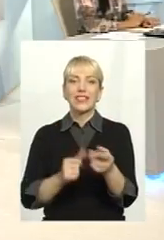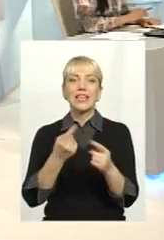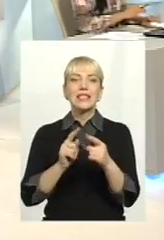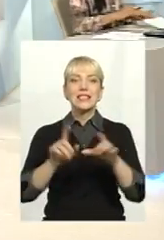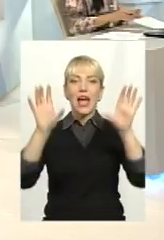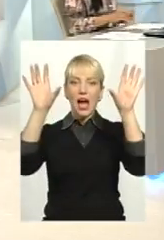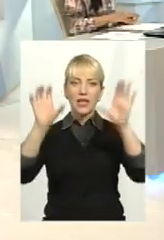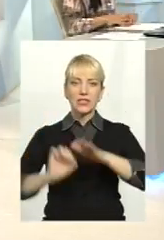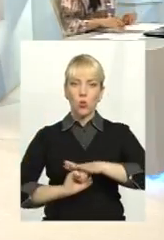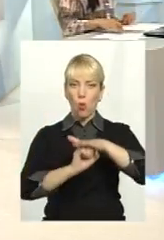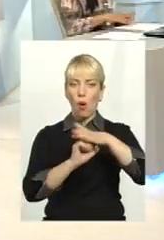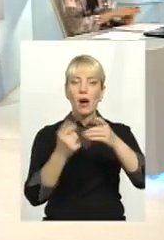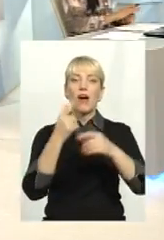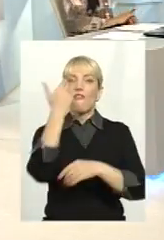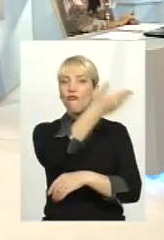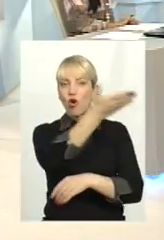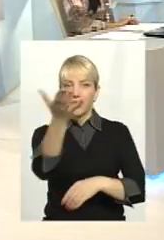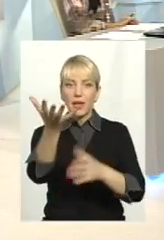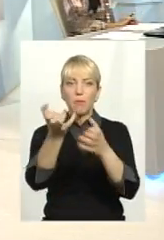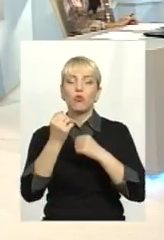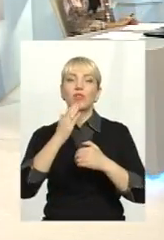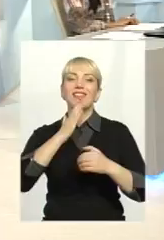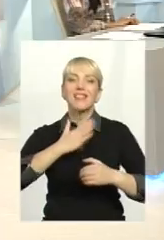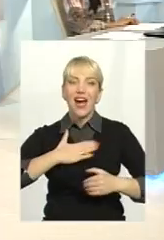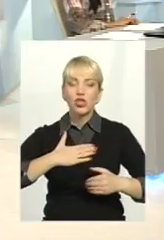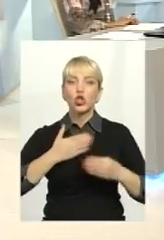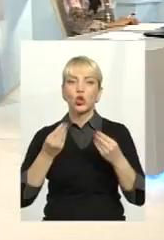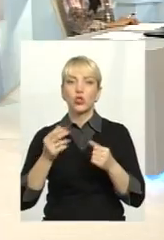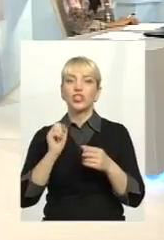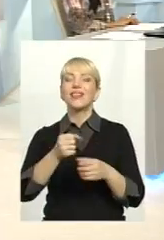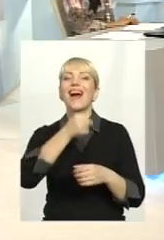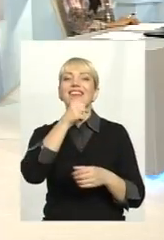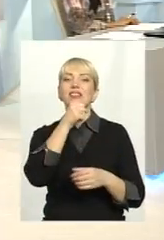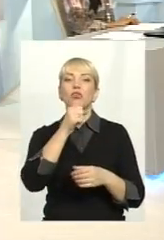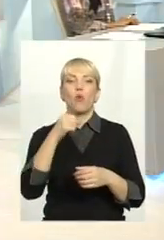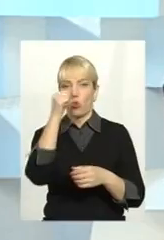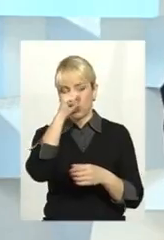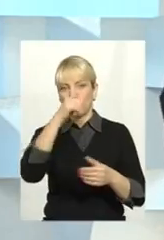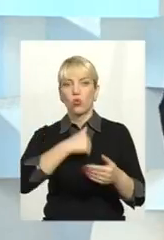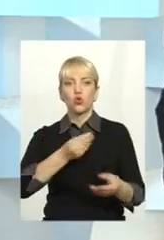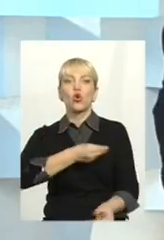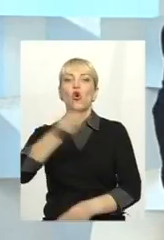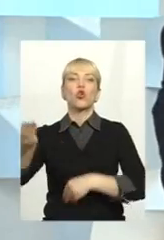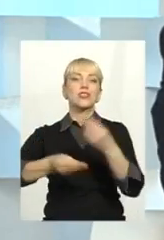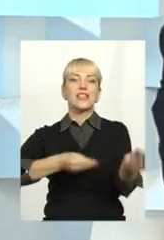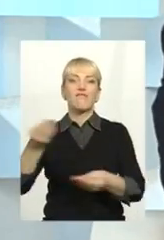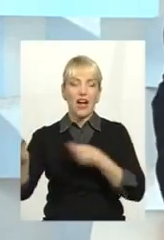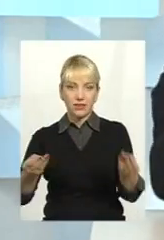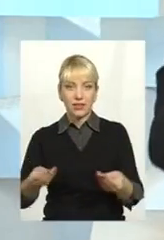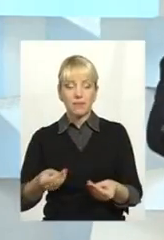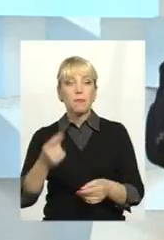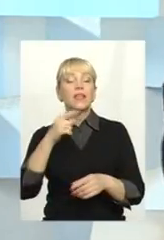Вони беруть наші з вами гроші, які нам з вами належать, і як Санта-Клаус хочуть роздавати. Так ось звертайте увагу. А на